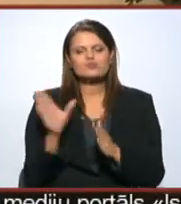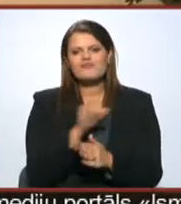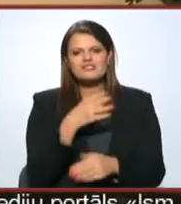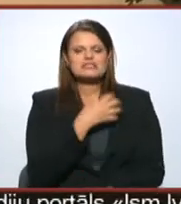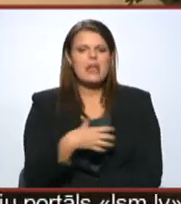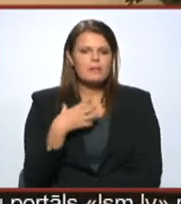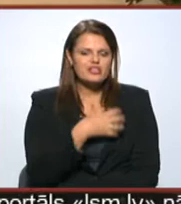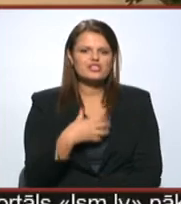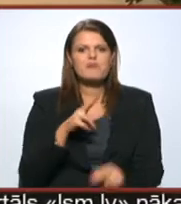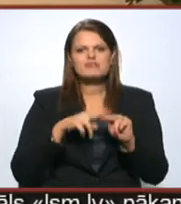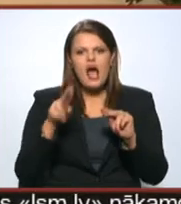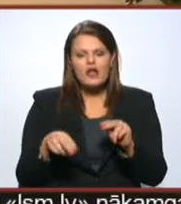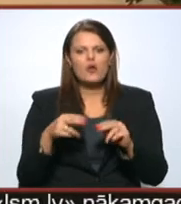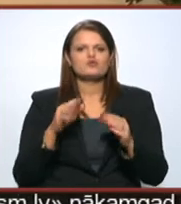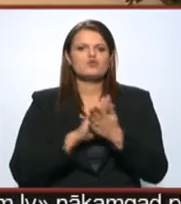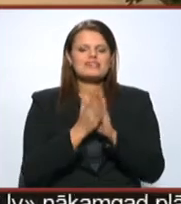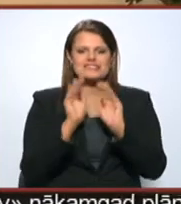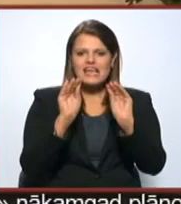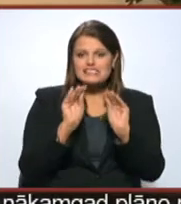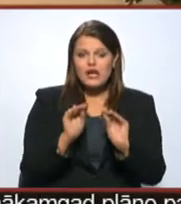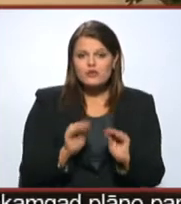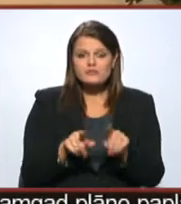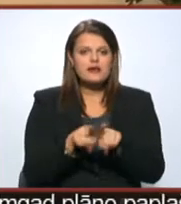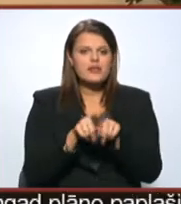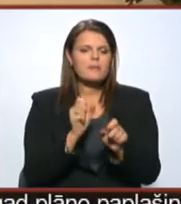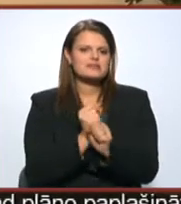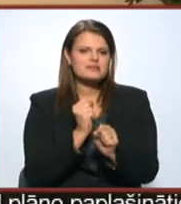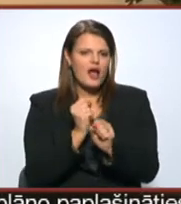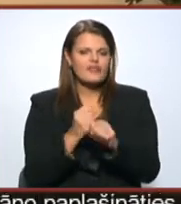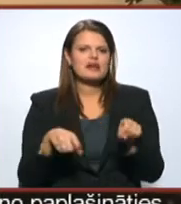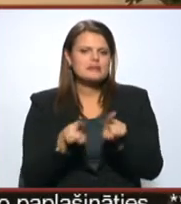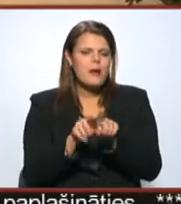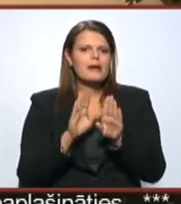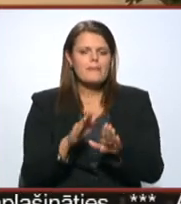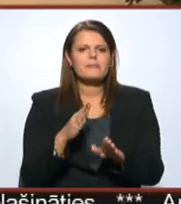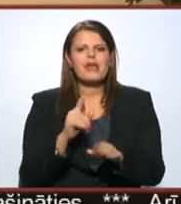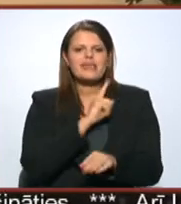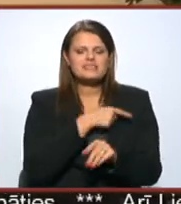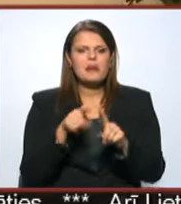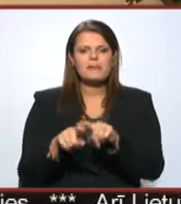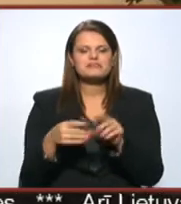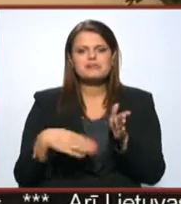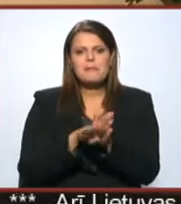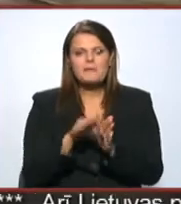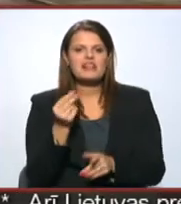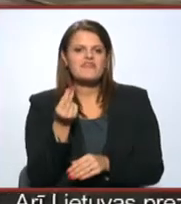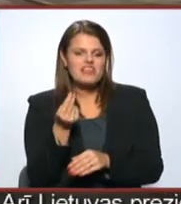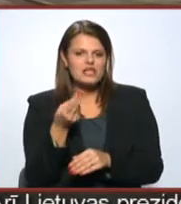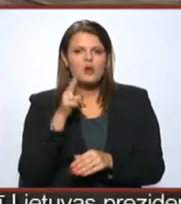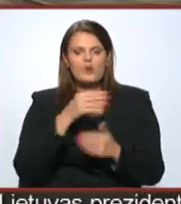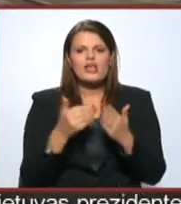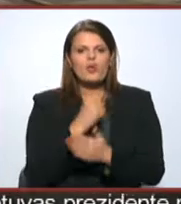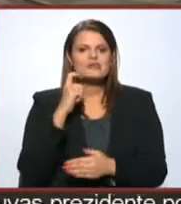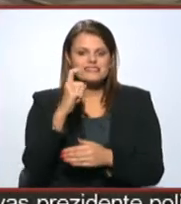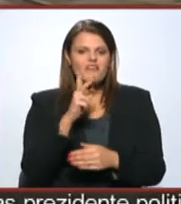nepieciešamās atļaujas un saskaņojumus. Tāpat strādāsim arī pie iespējami piesaistīt papildu finansējumu. Jaunos